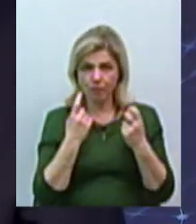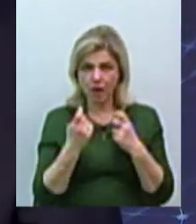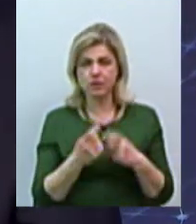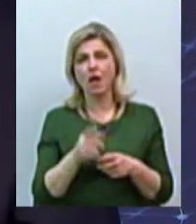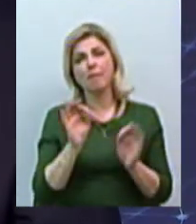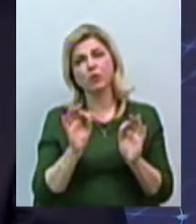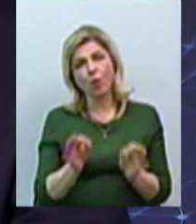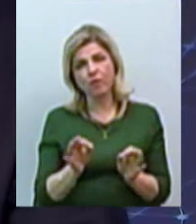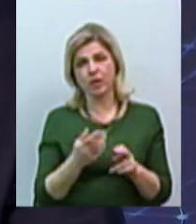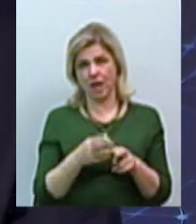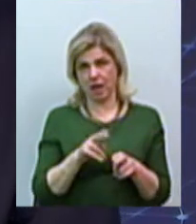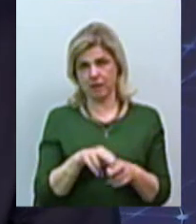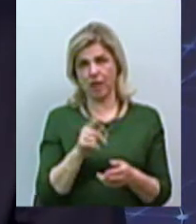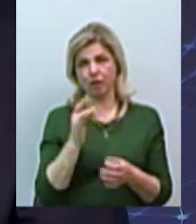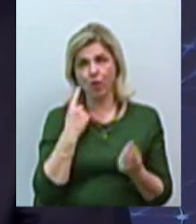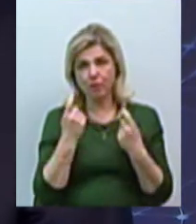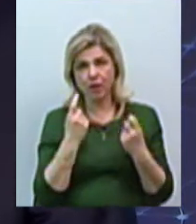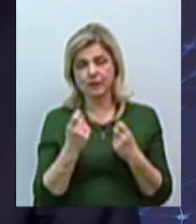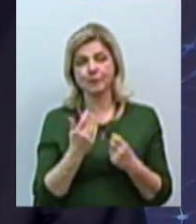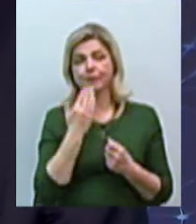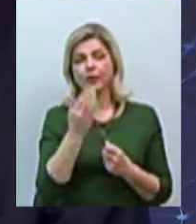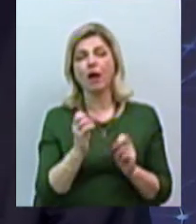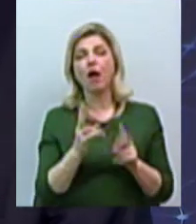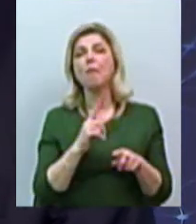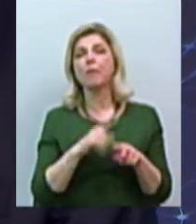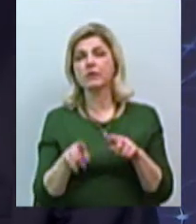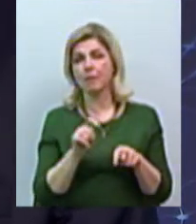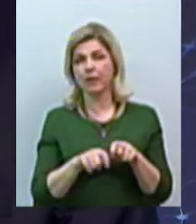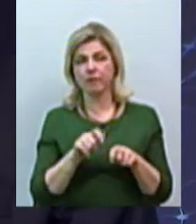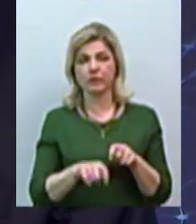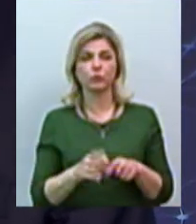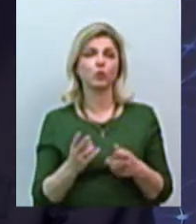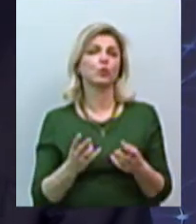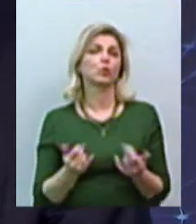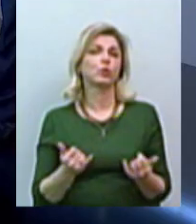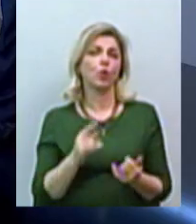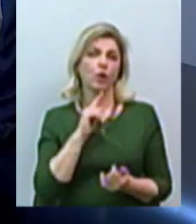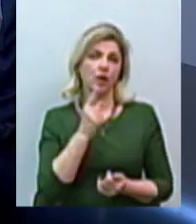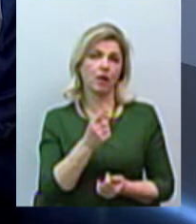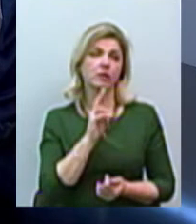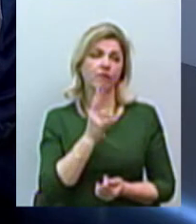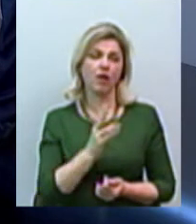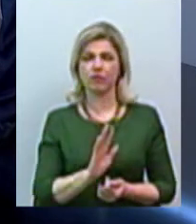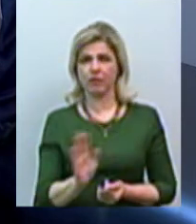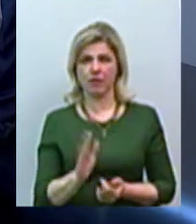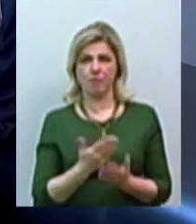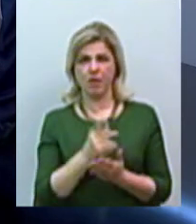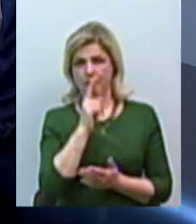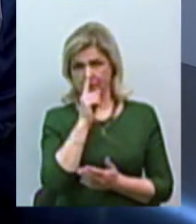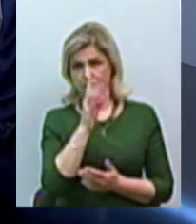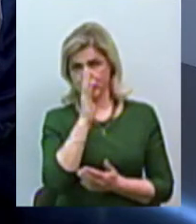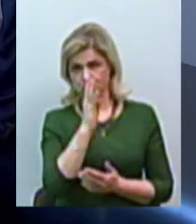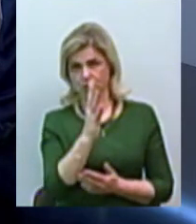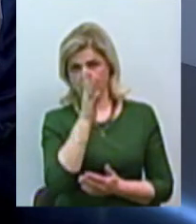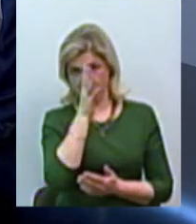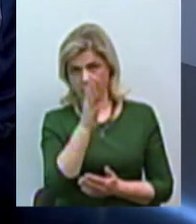достовірність цієї інформації. Як швидко вони перевіряють? Ну, рік, два? Ні, десь місяців 4-5.